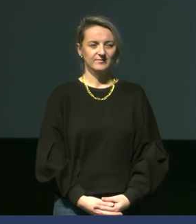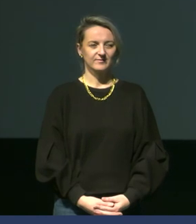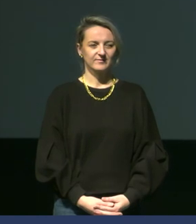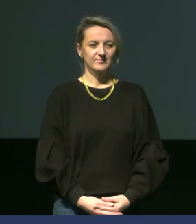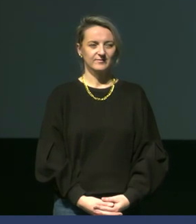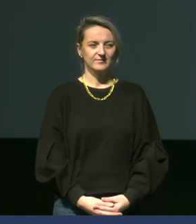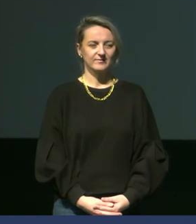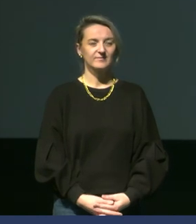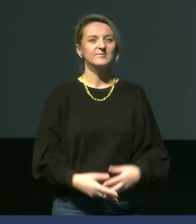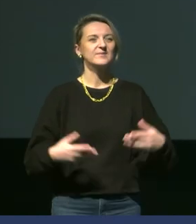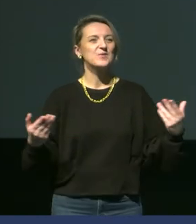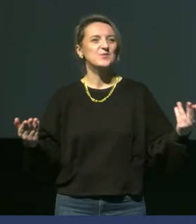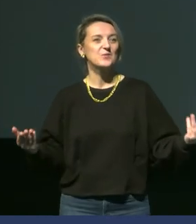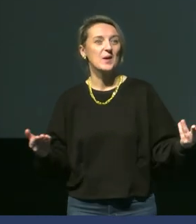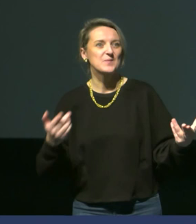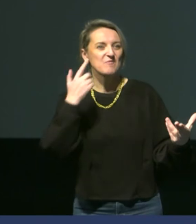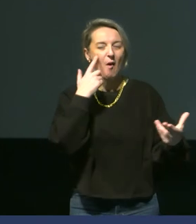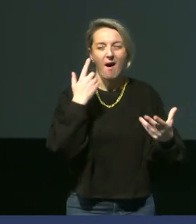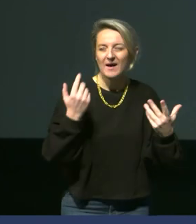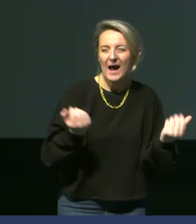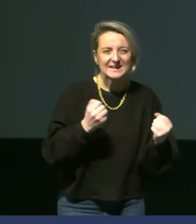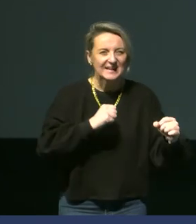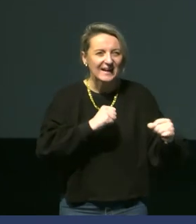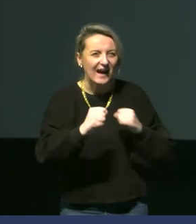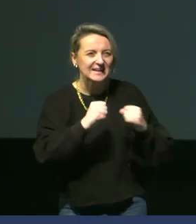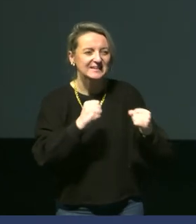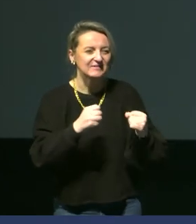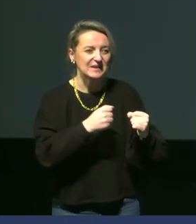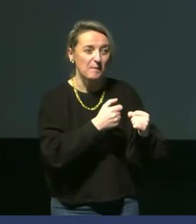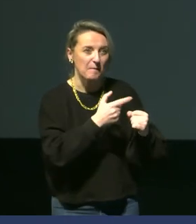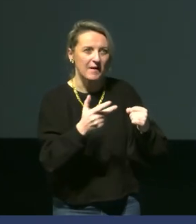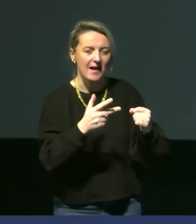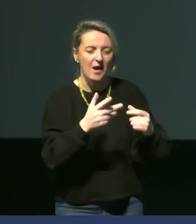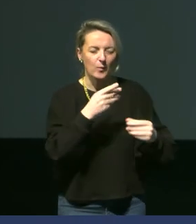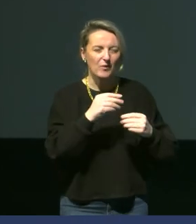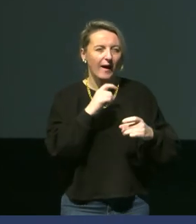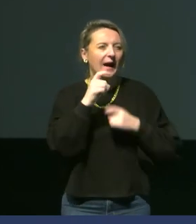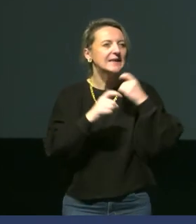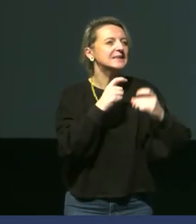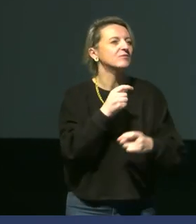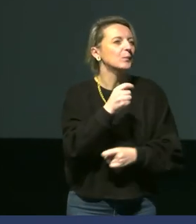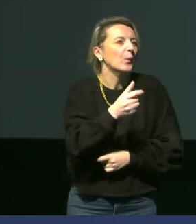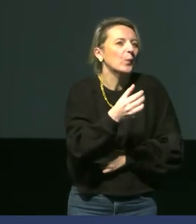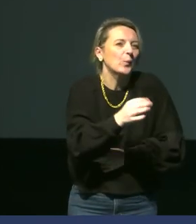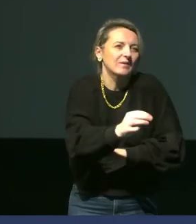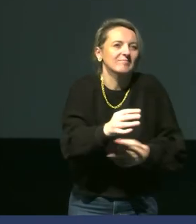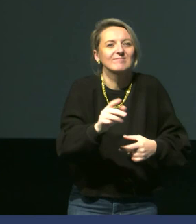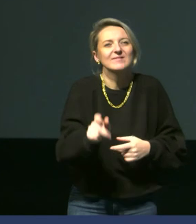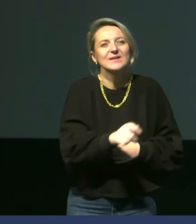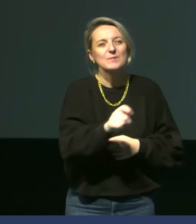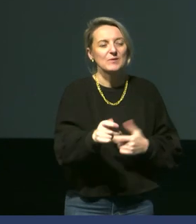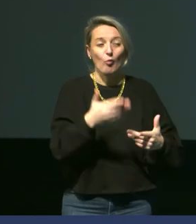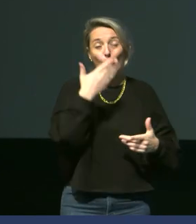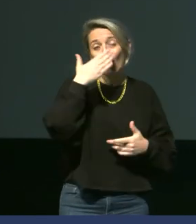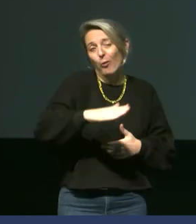Sous Il y beaucoup d'activité à cette manchotière et beaucoup d'agressivité également. C'est vraiment un